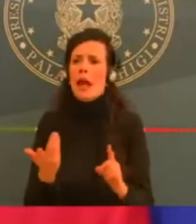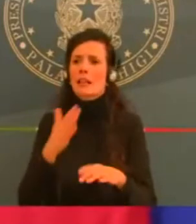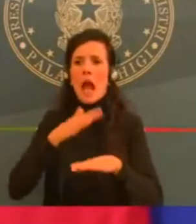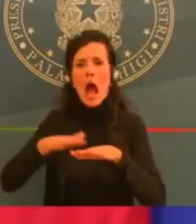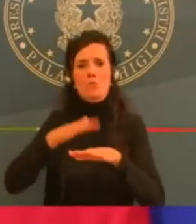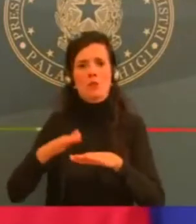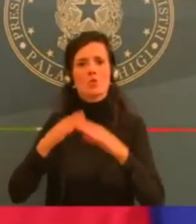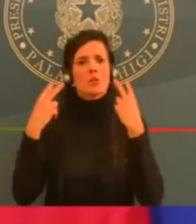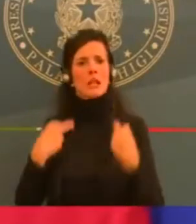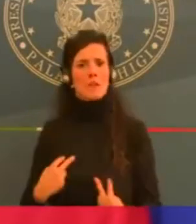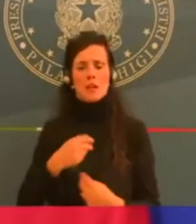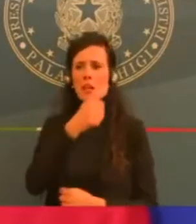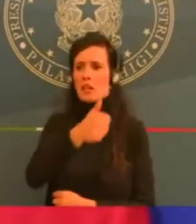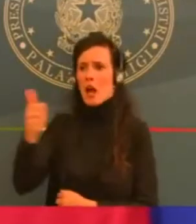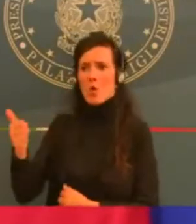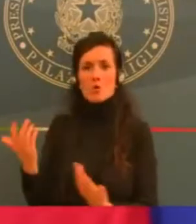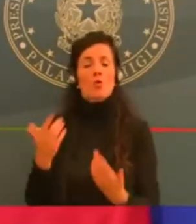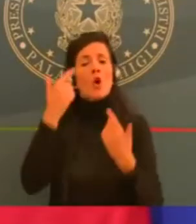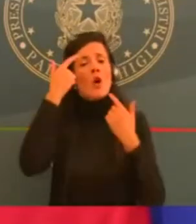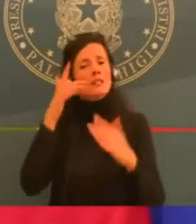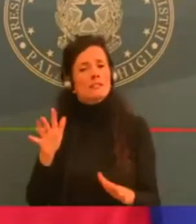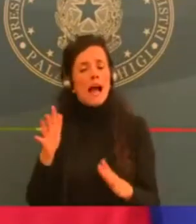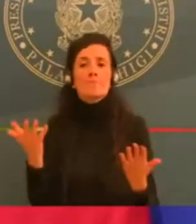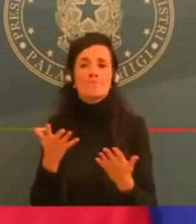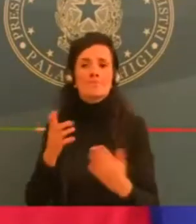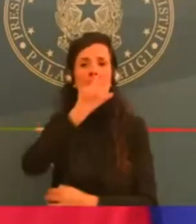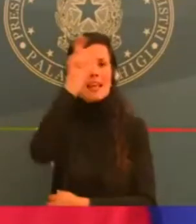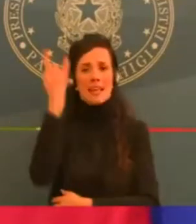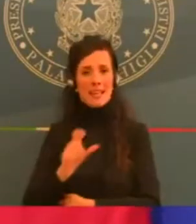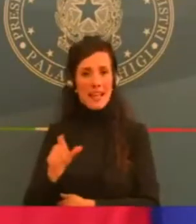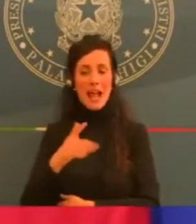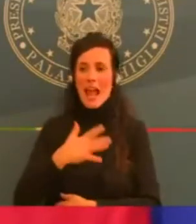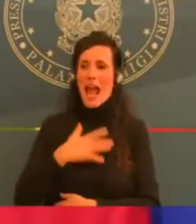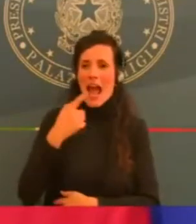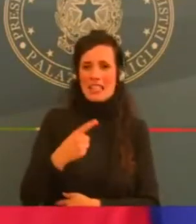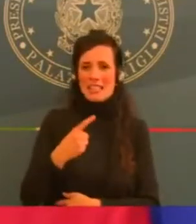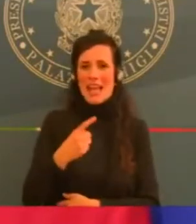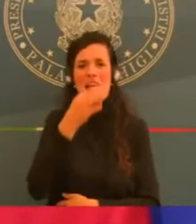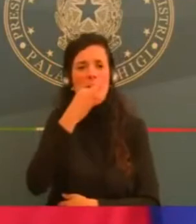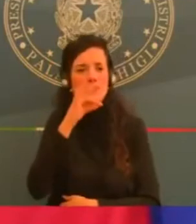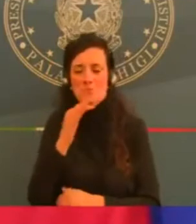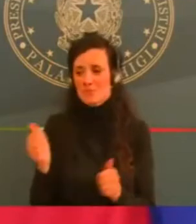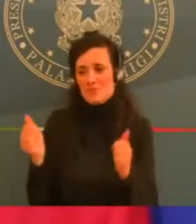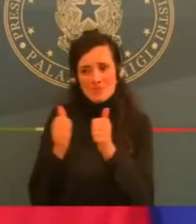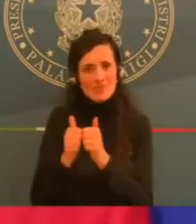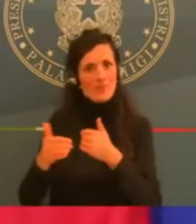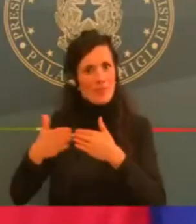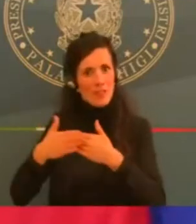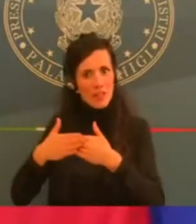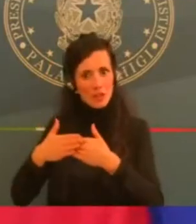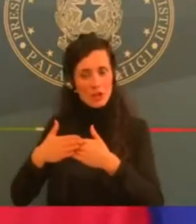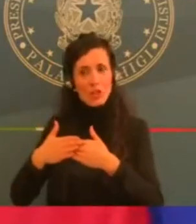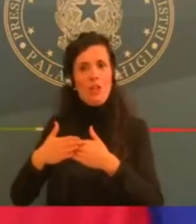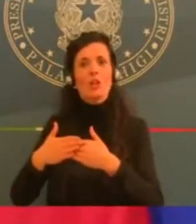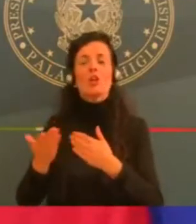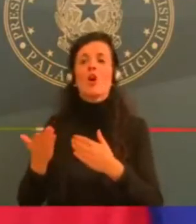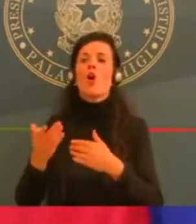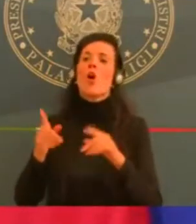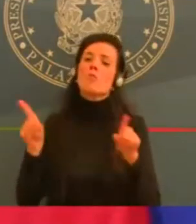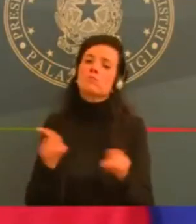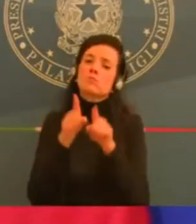con abitudini di altri paesi, hanno diverse abitudini di vita. Insomma, dipende da una serie di fattori. Con gli scienziati